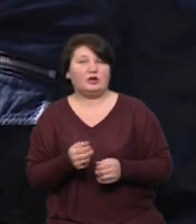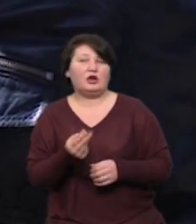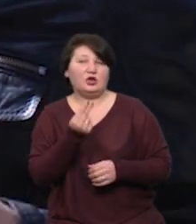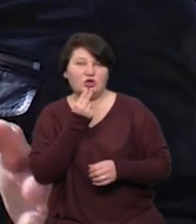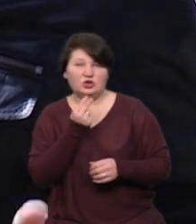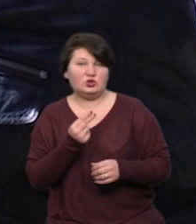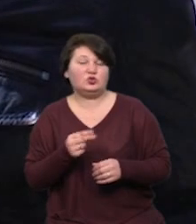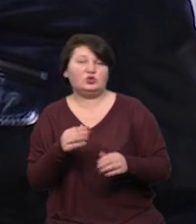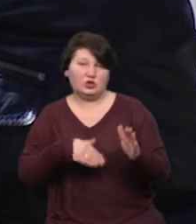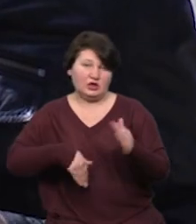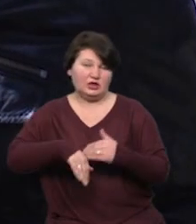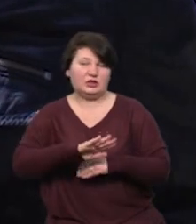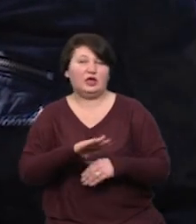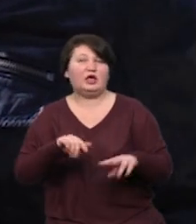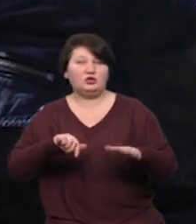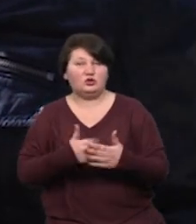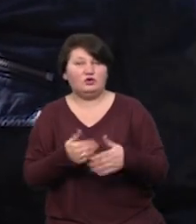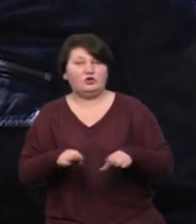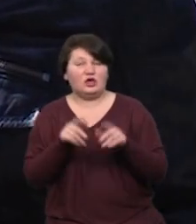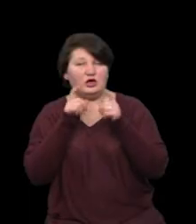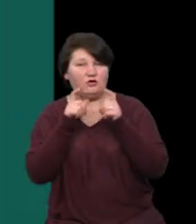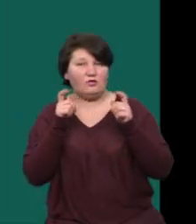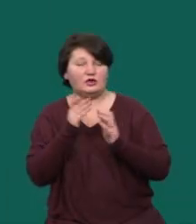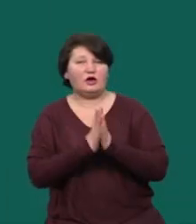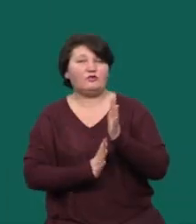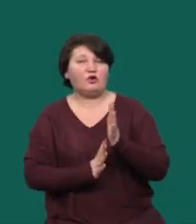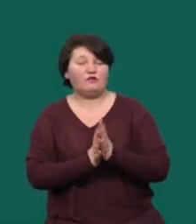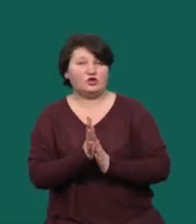далі. Знову ж таки, ми також у масках, у рукавичках.